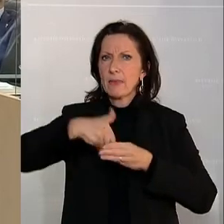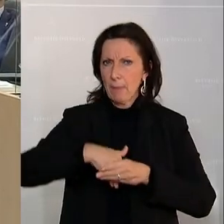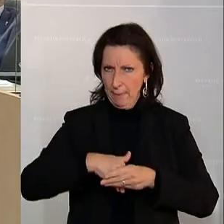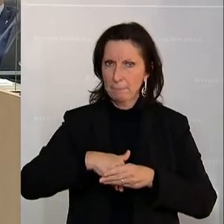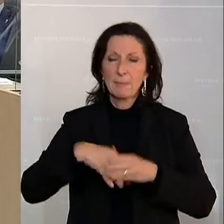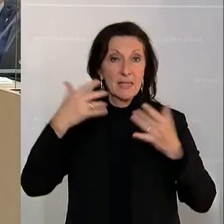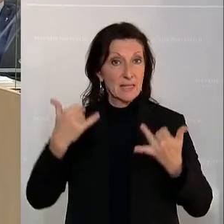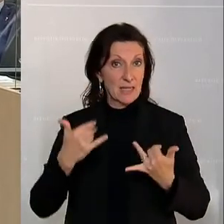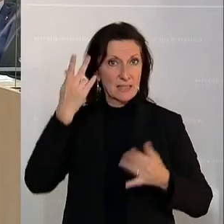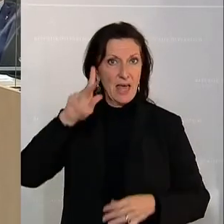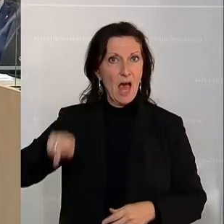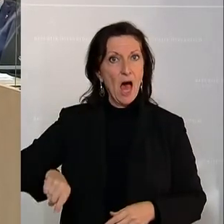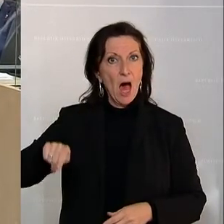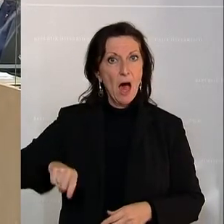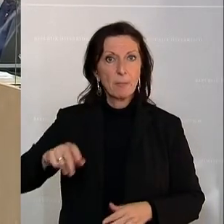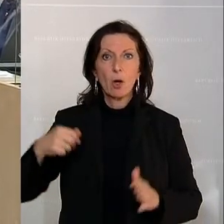Deckelung bei Luxuspensionen aus.